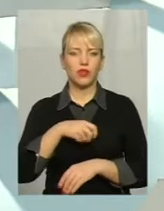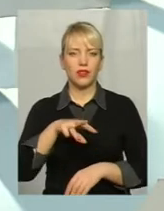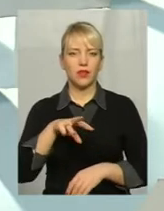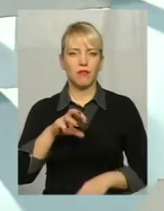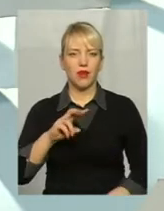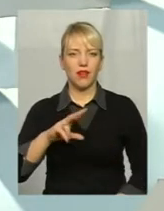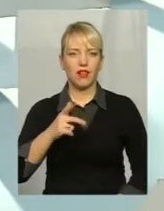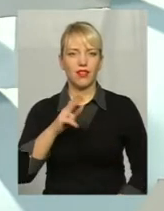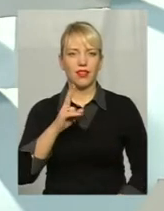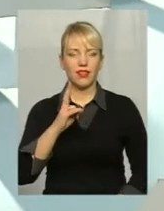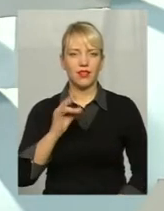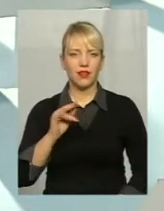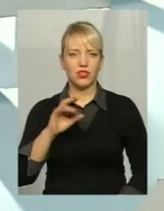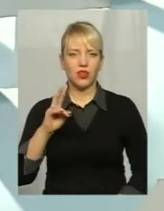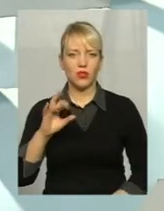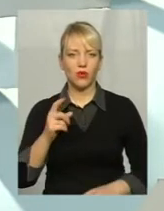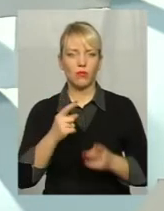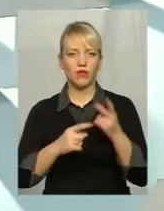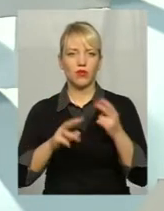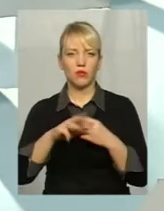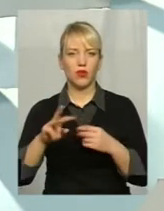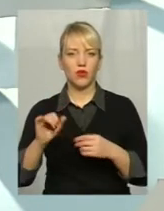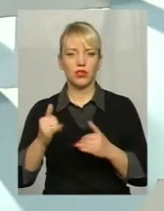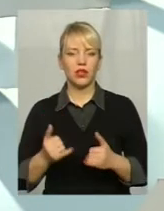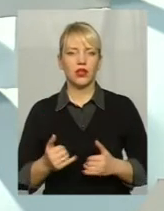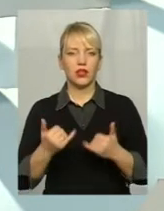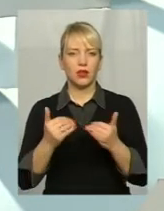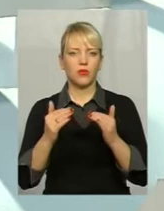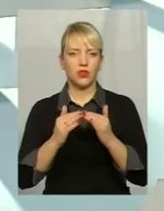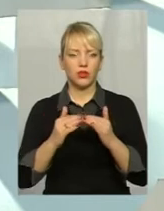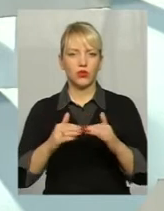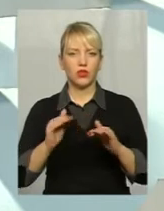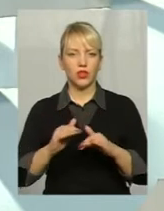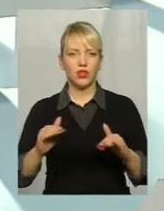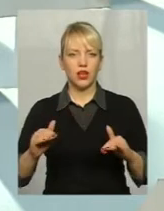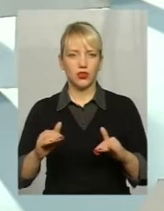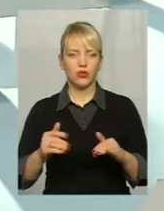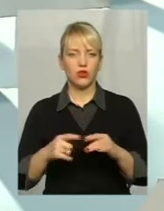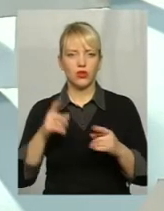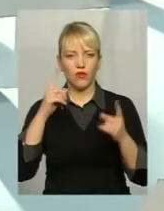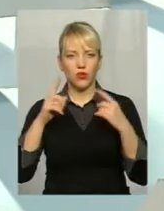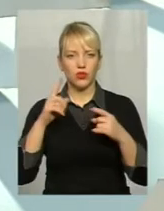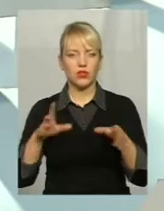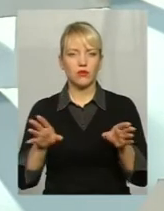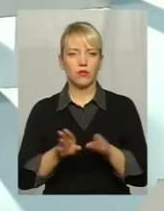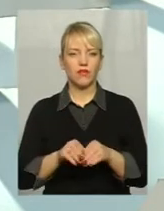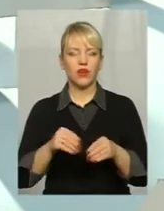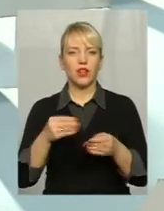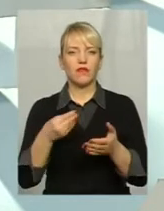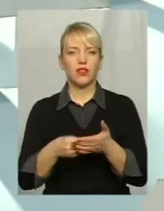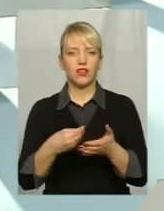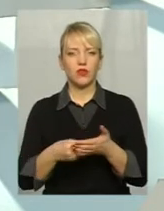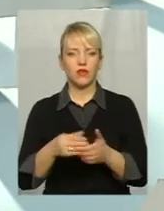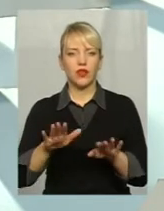завершення будівельних робіт – 1,5 мільйона будинку дитячої творчості Співфінансування з державним бюджетом і місцевим